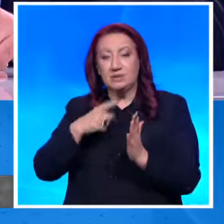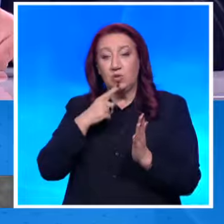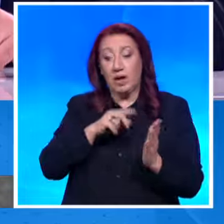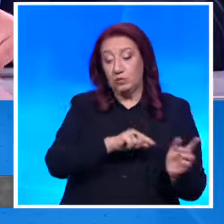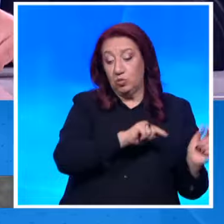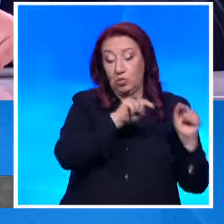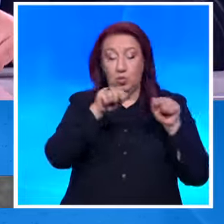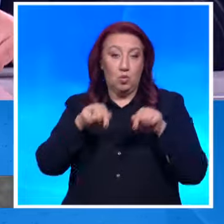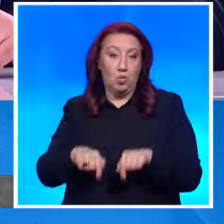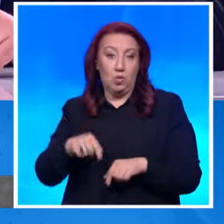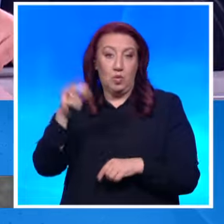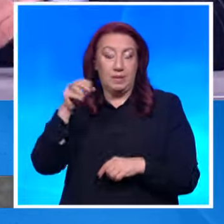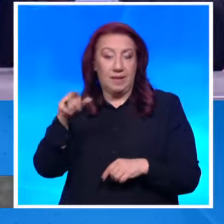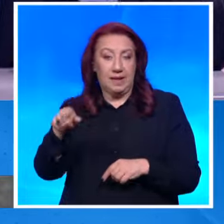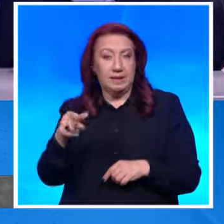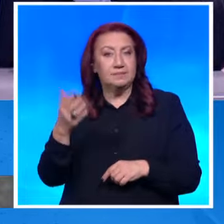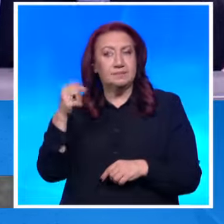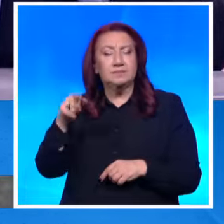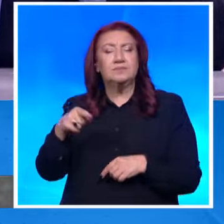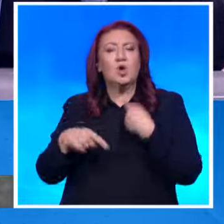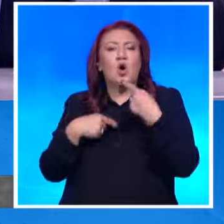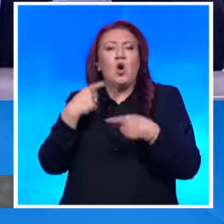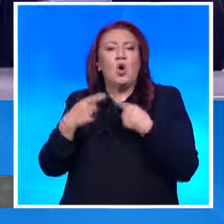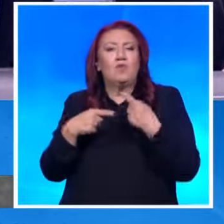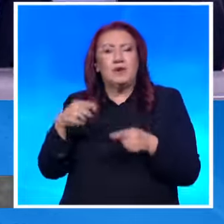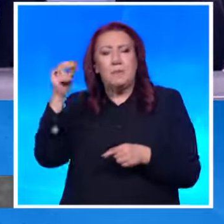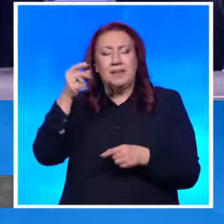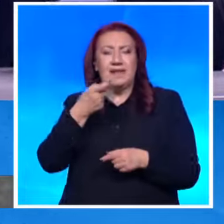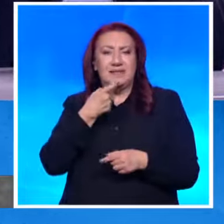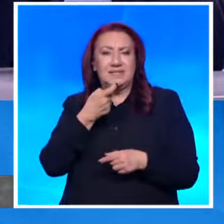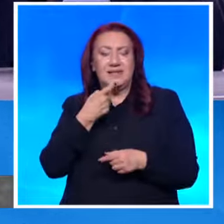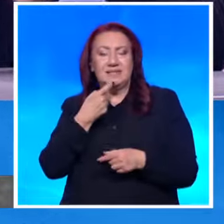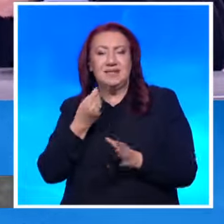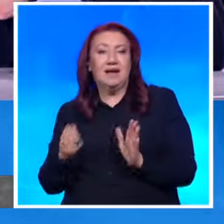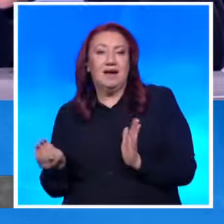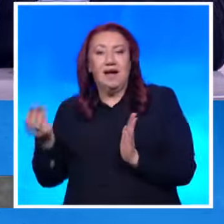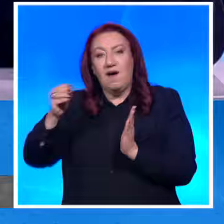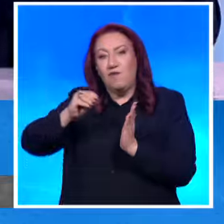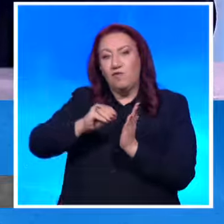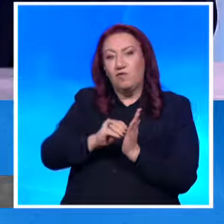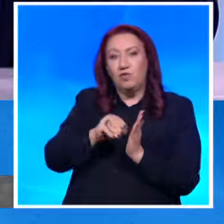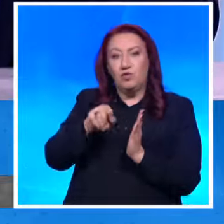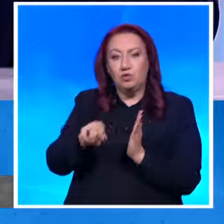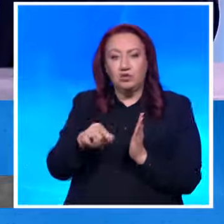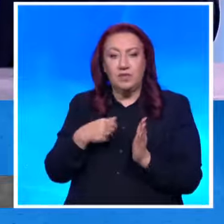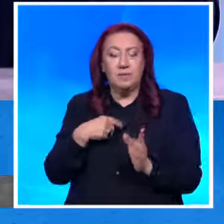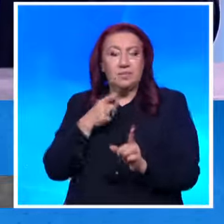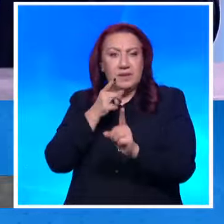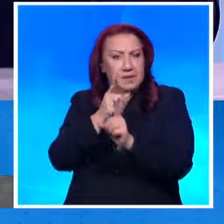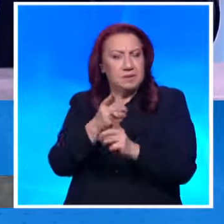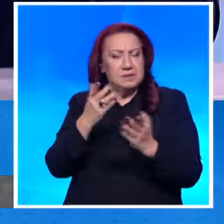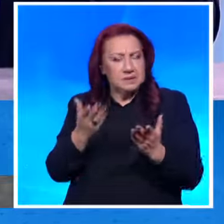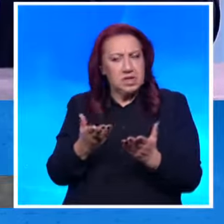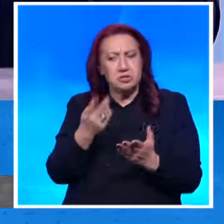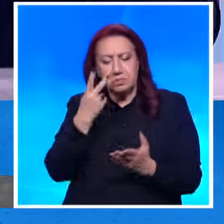говоримия български език тогава, т.е. славяно-български, влиза по някакъв начин. И съм срещал в